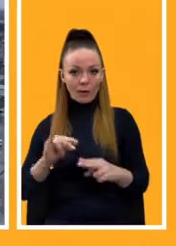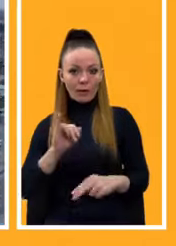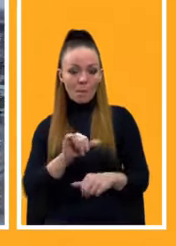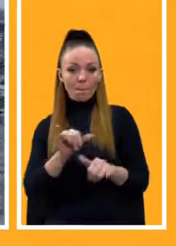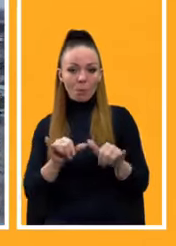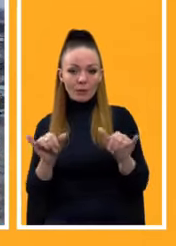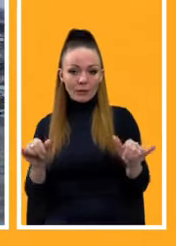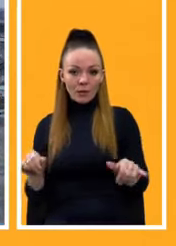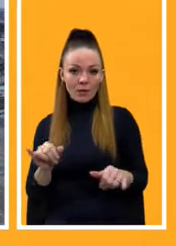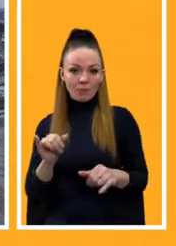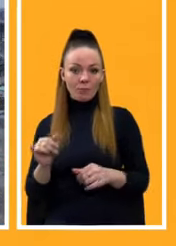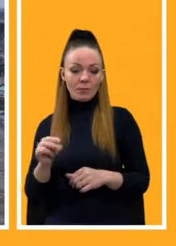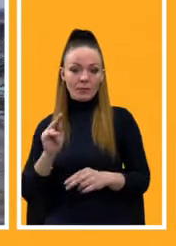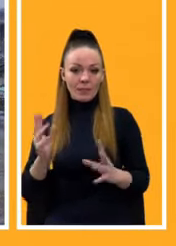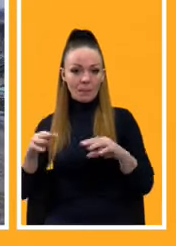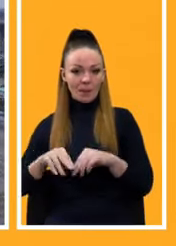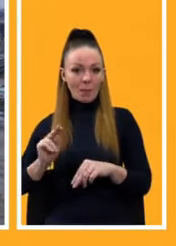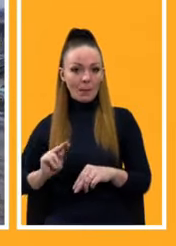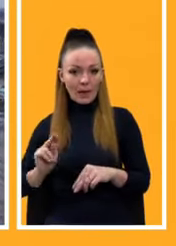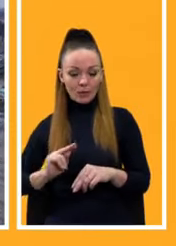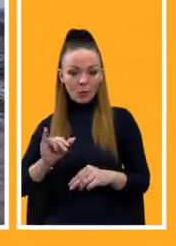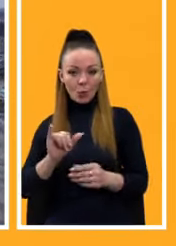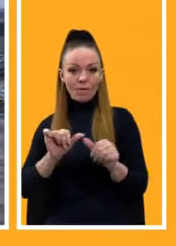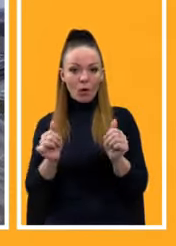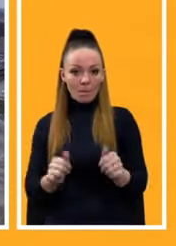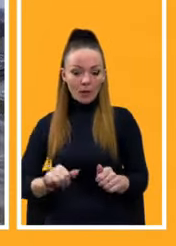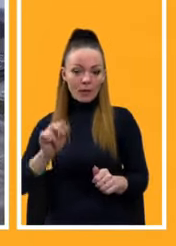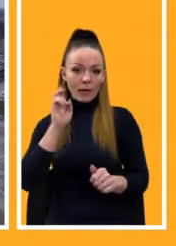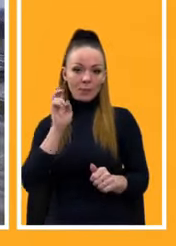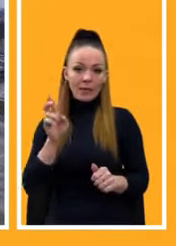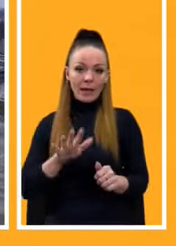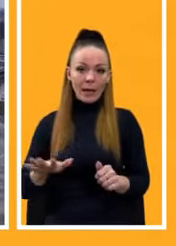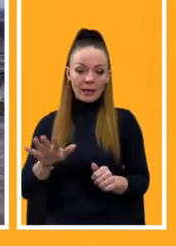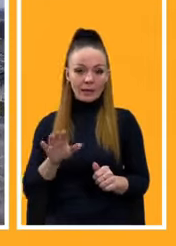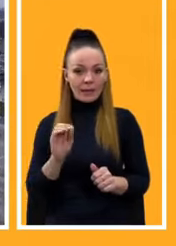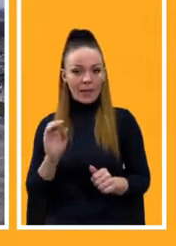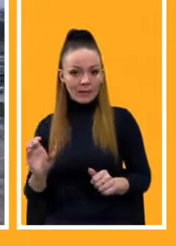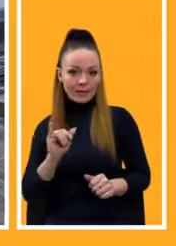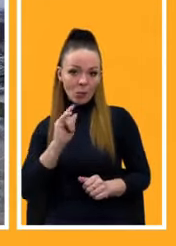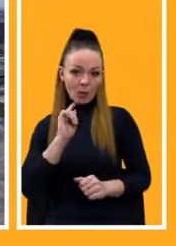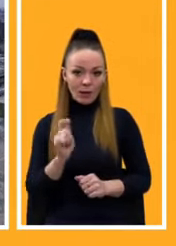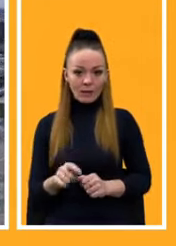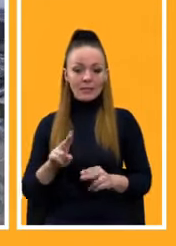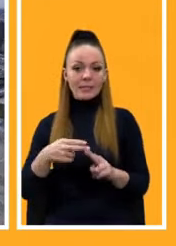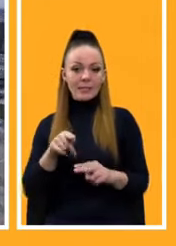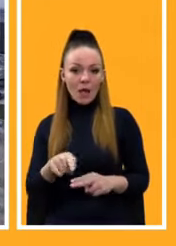промислової співпраці у форматі «Україна, країни Європейського Союзу». Це головні